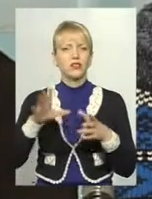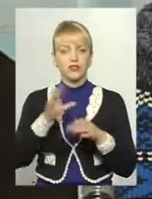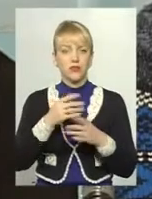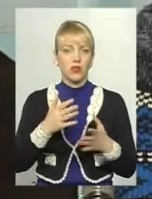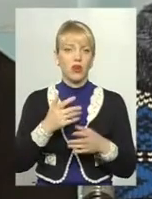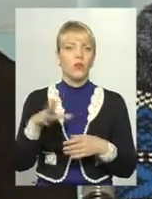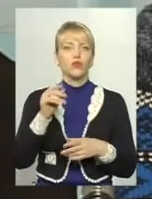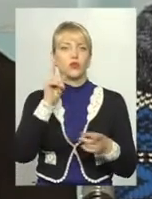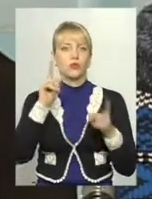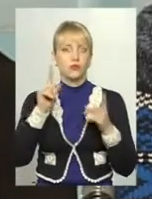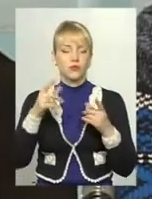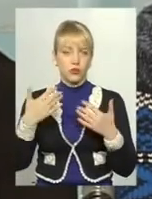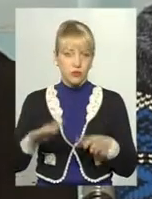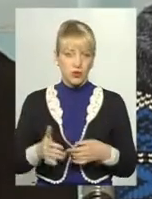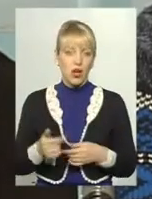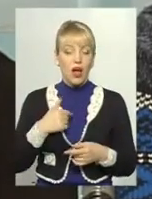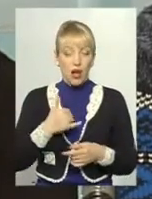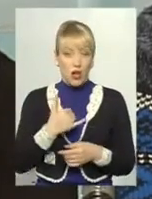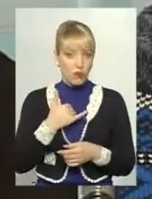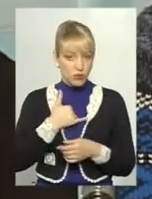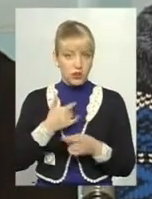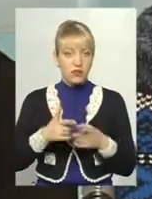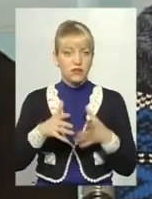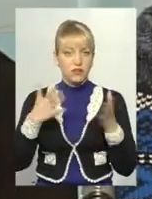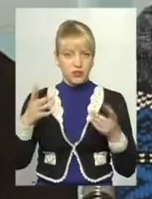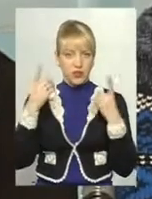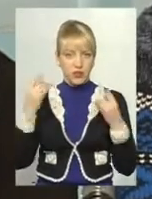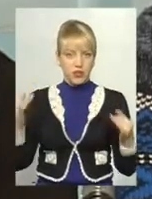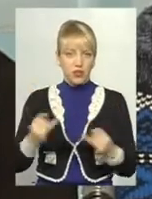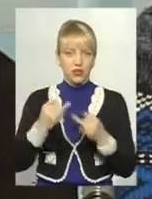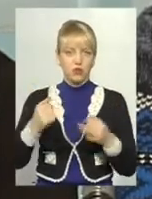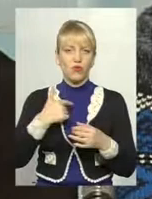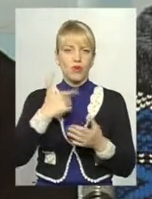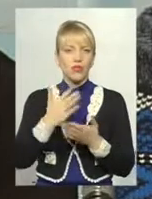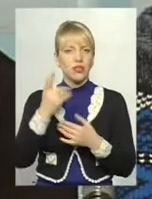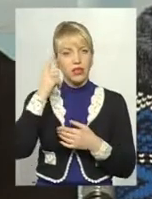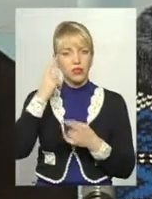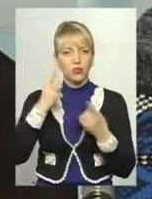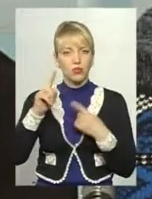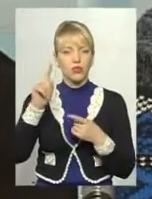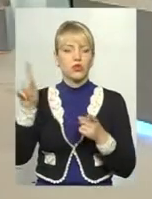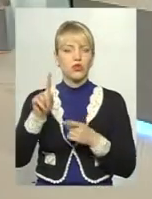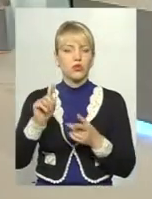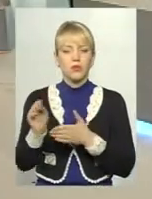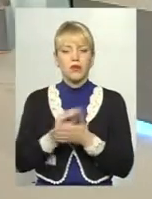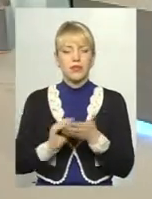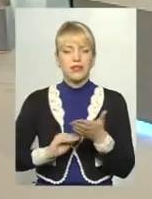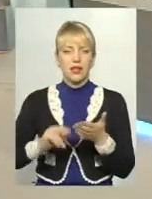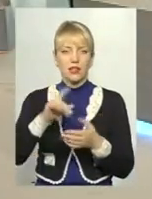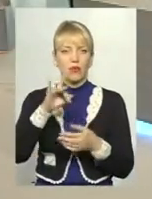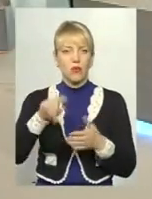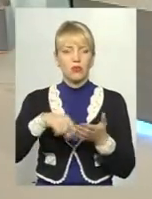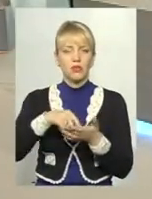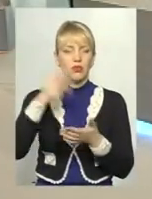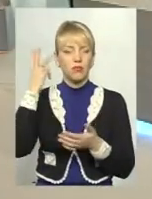не будуть надалі знищувати наше, в мене навіть є така думка написати про Хмельницький книгу, місто якого немає, про те, чого ми вже ніколи, на жаль, не побачимо.